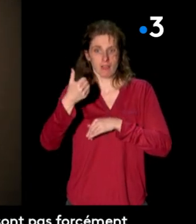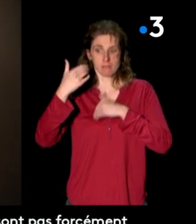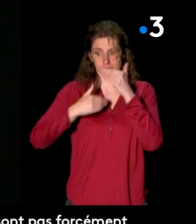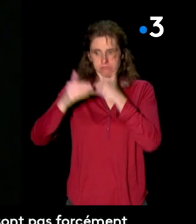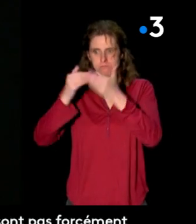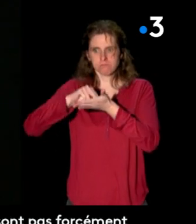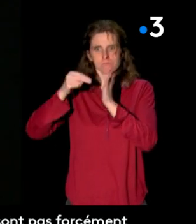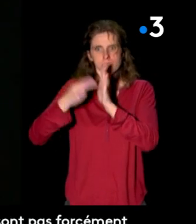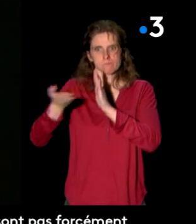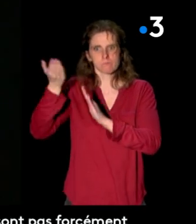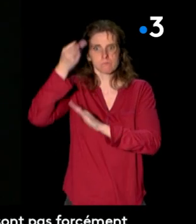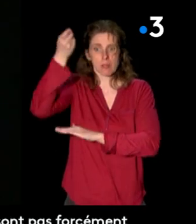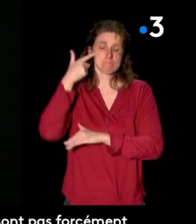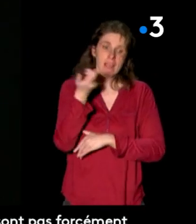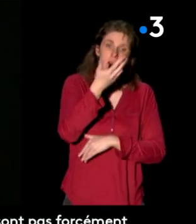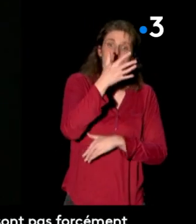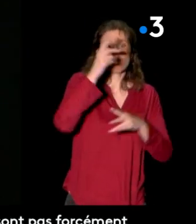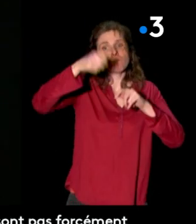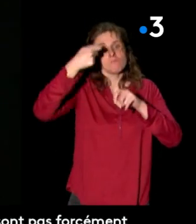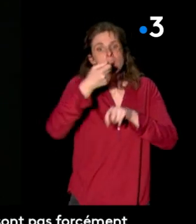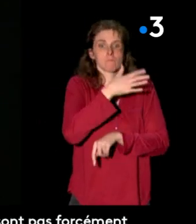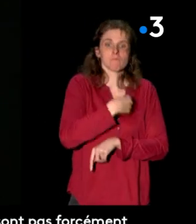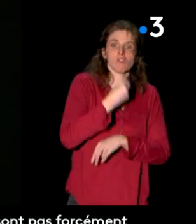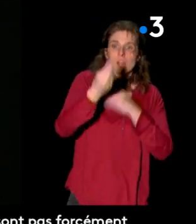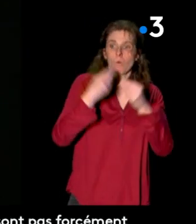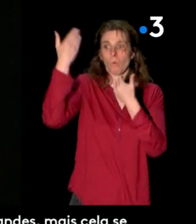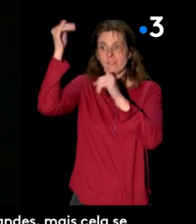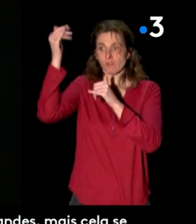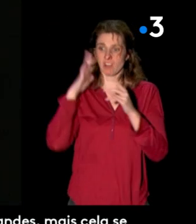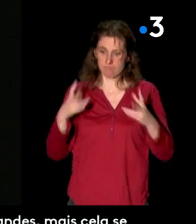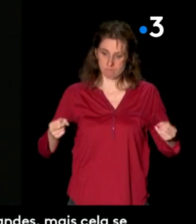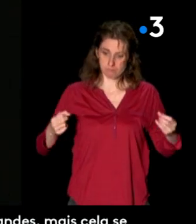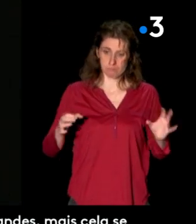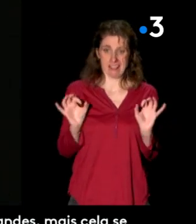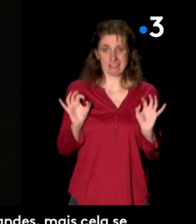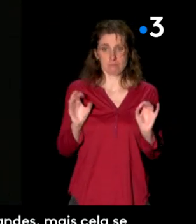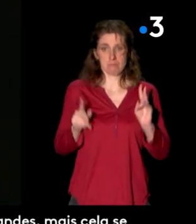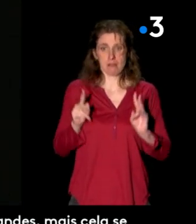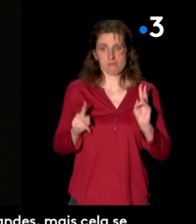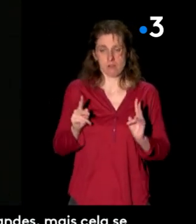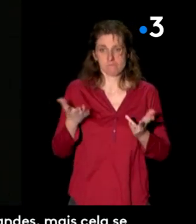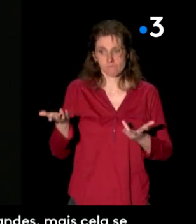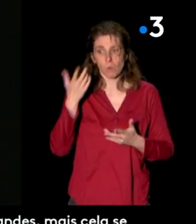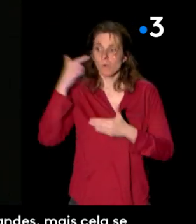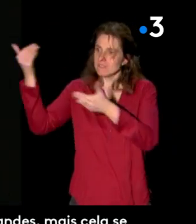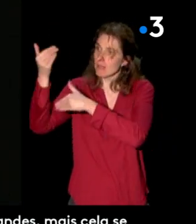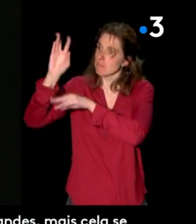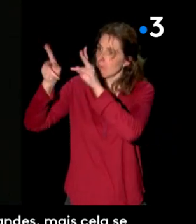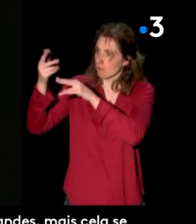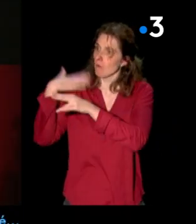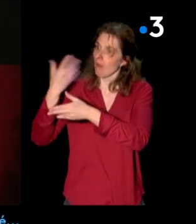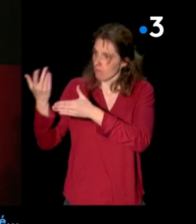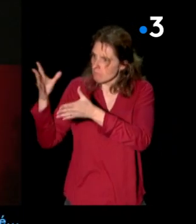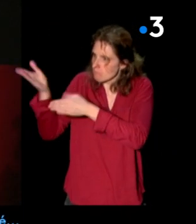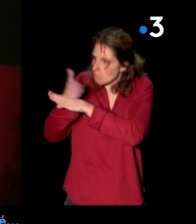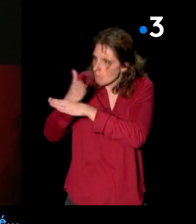tous les films français ou étrangers n'en sont pas forcément pourvus lorsqu'ils arrivent en salle. Les cinémas peuvent s'adapter aux demandes, mais cela se programme en avance.